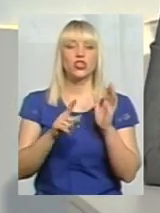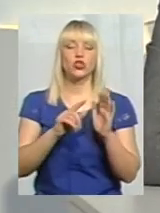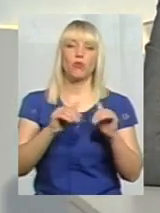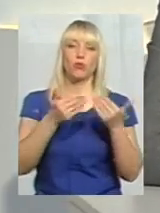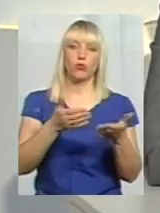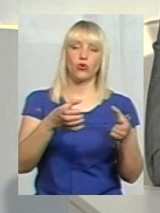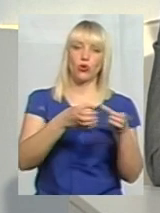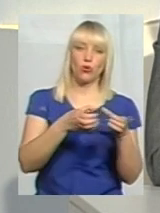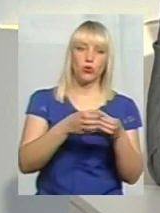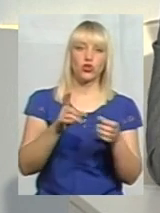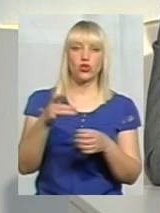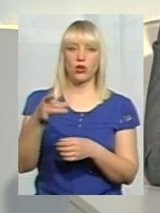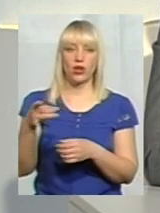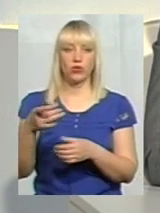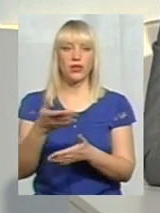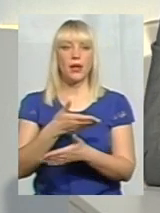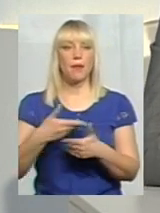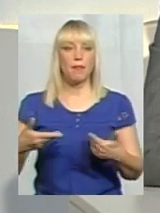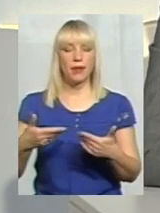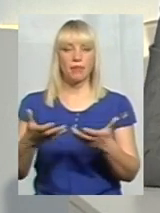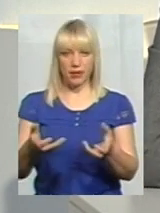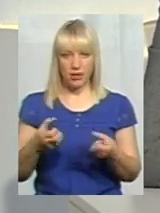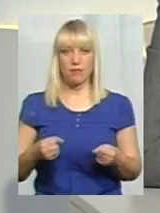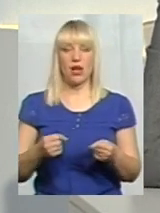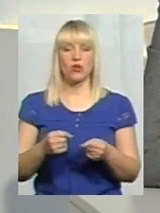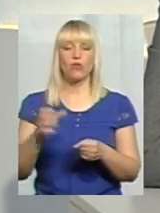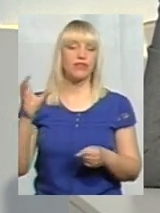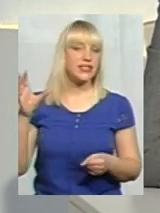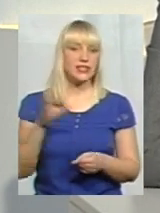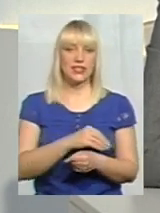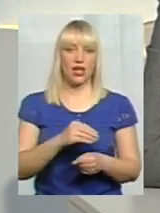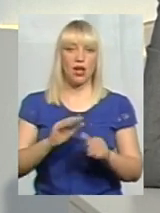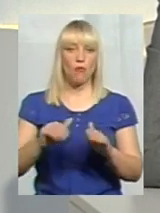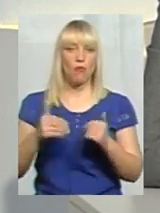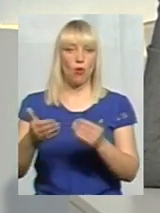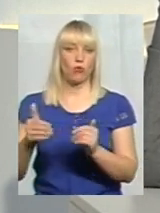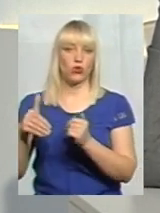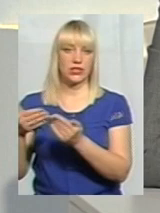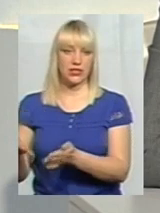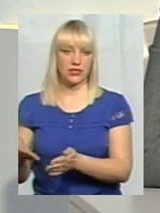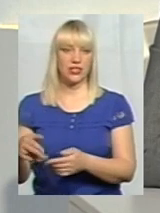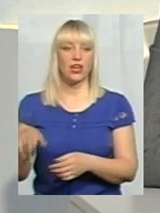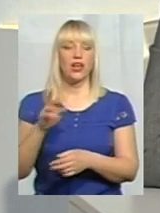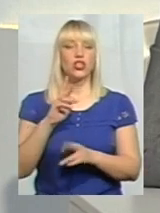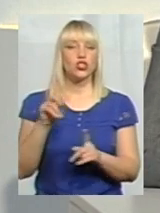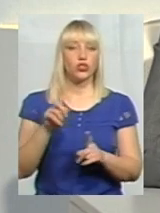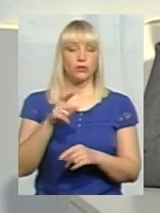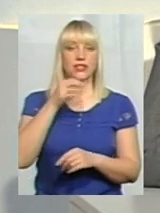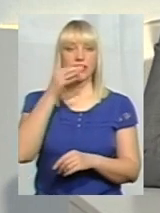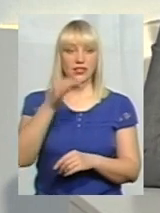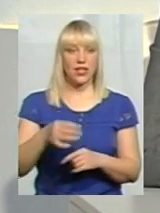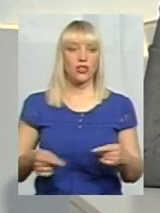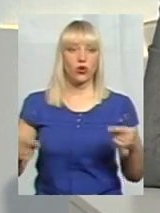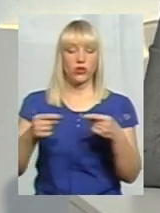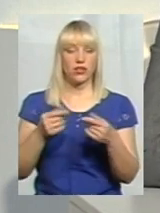громада, що район, ми приймаємо всі пропозиції, щоб сказати конкретно від